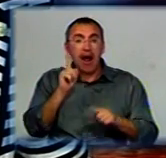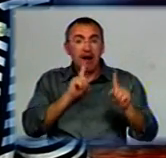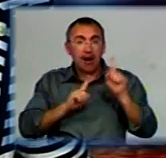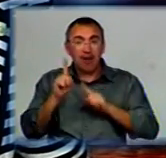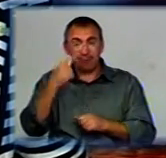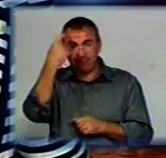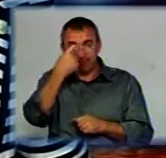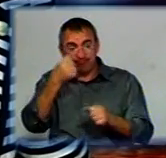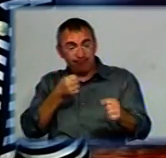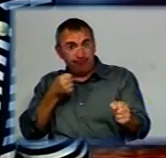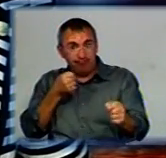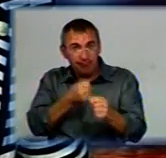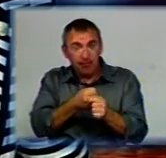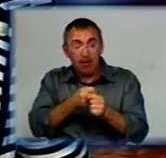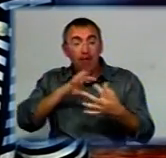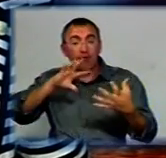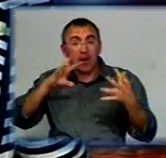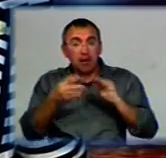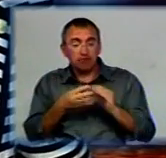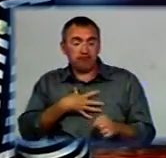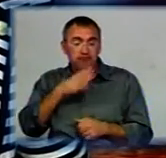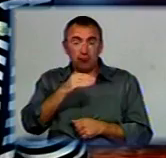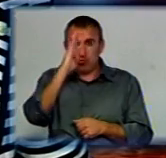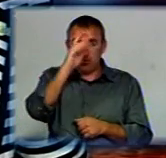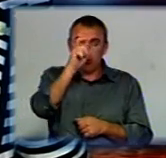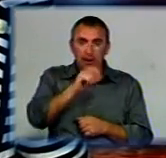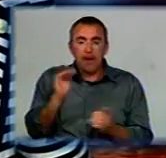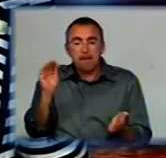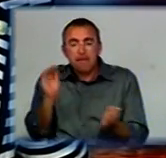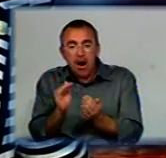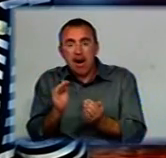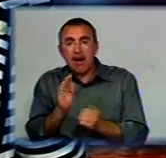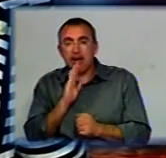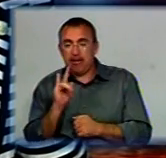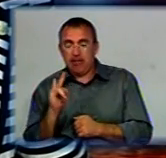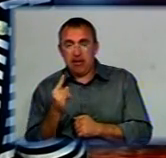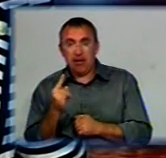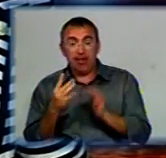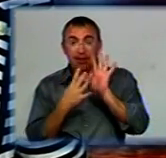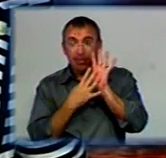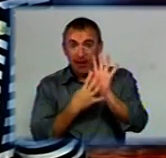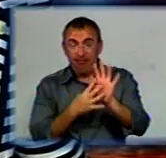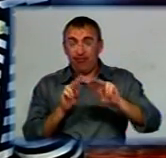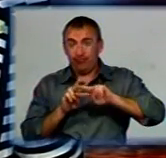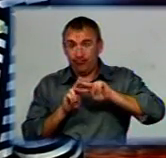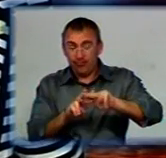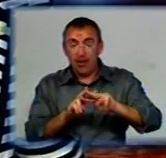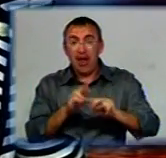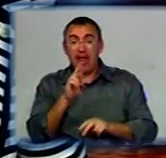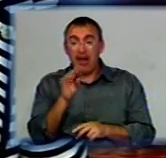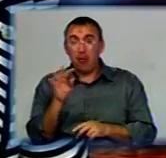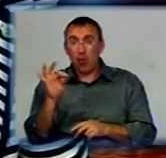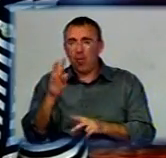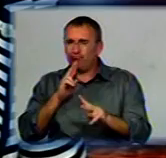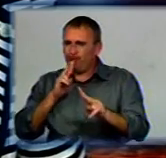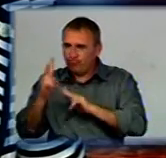спровокував ДТП, в результаті якого загинув чоловік та маленька дитина. Отримавши 9 років позбавлення волі, Якименко оскаржив